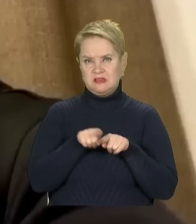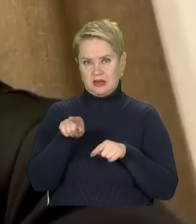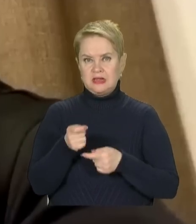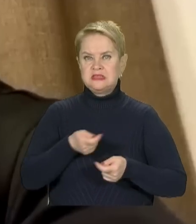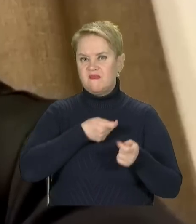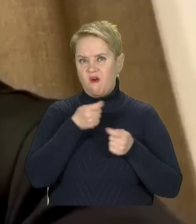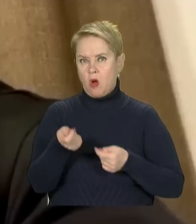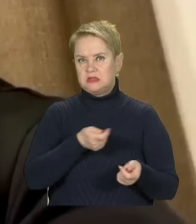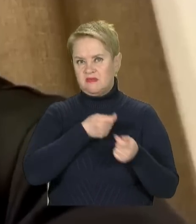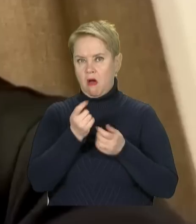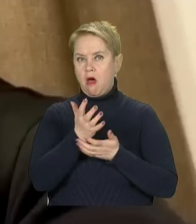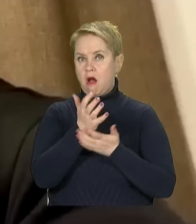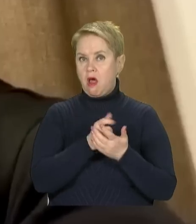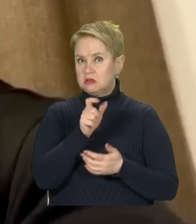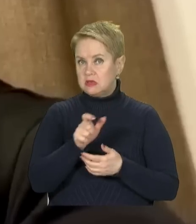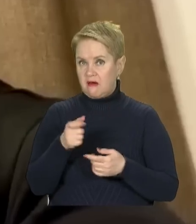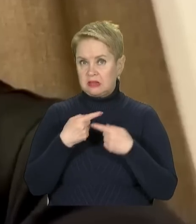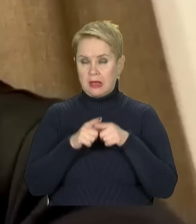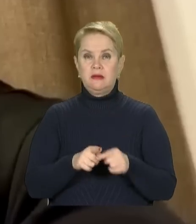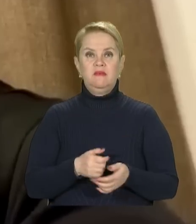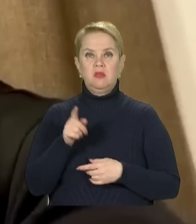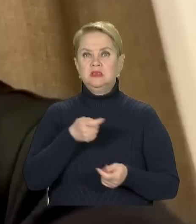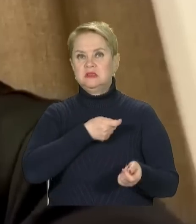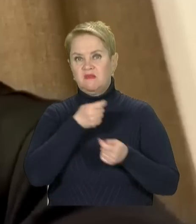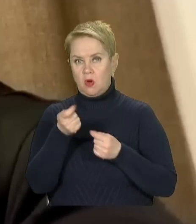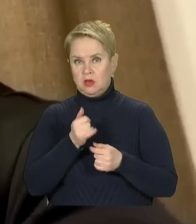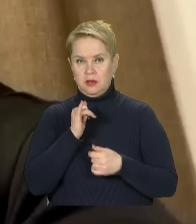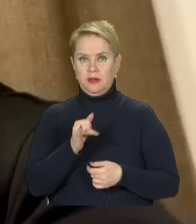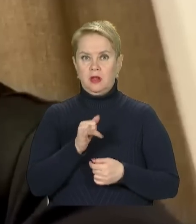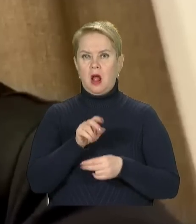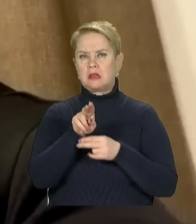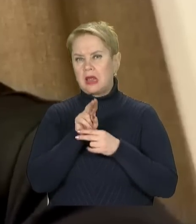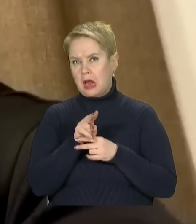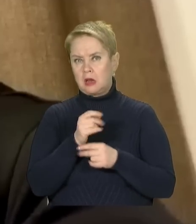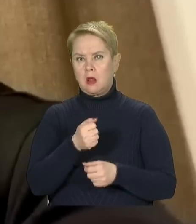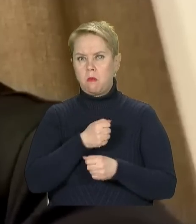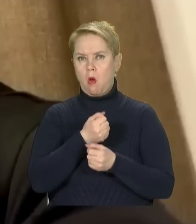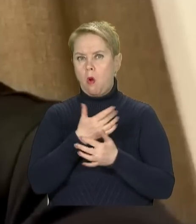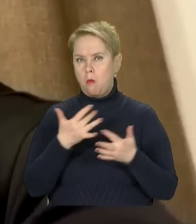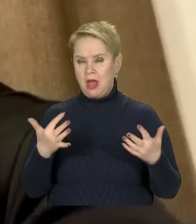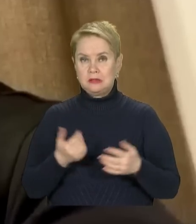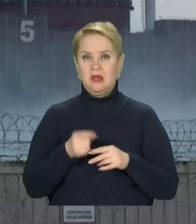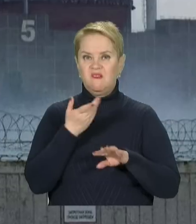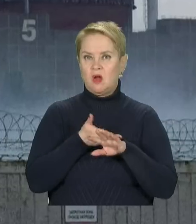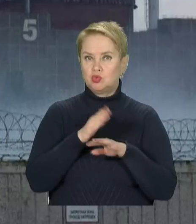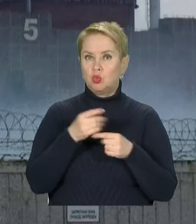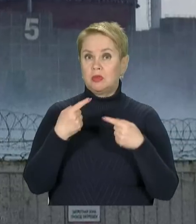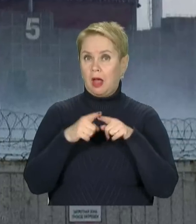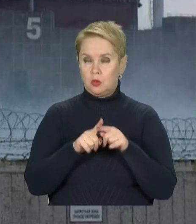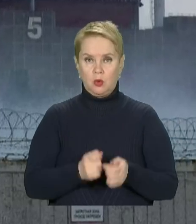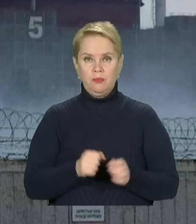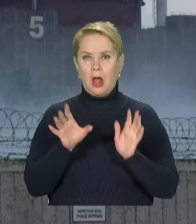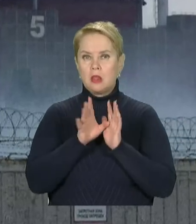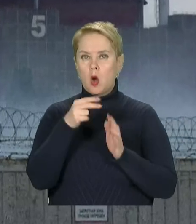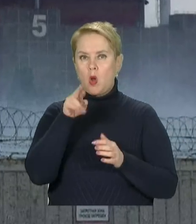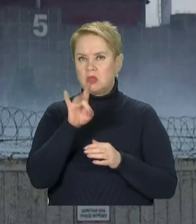звозять резерви, потрохи вони звозять і артилерію, і бойкомплекти до них, і важку техніку. У